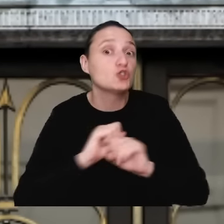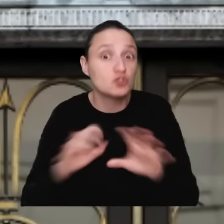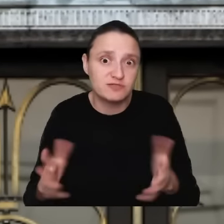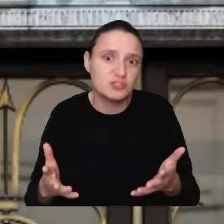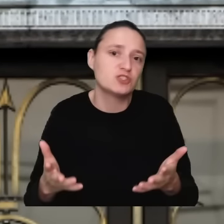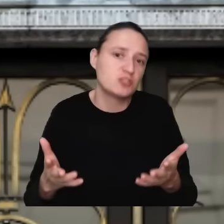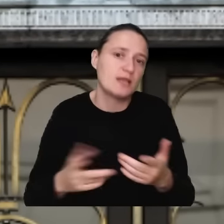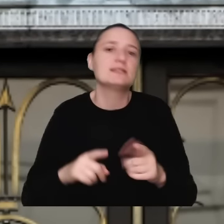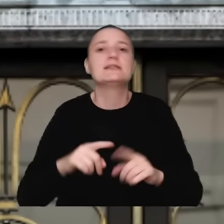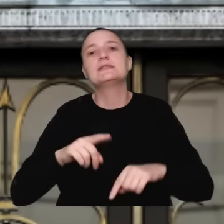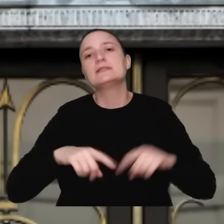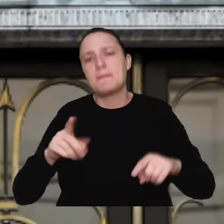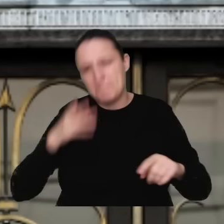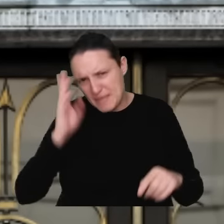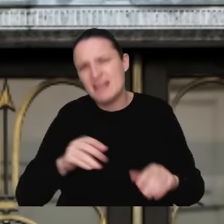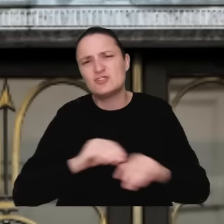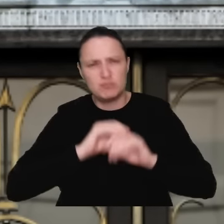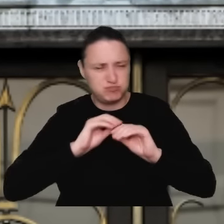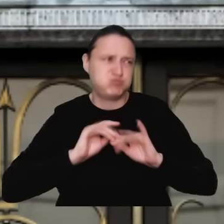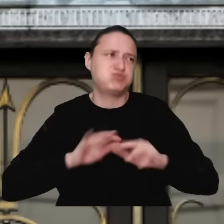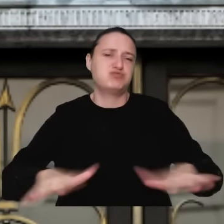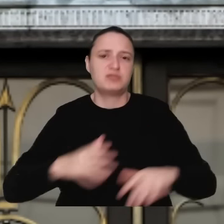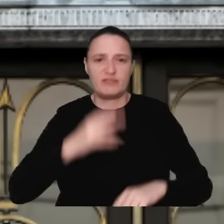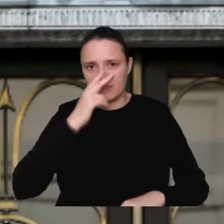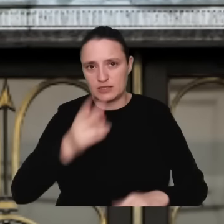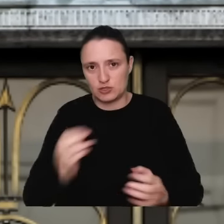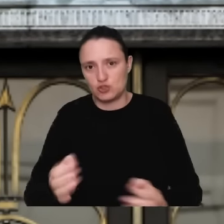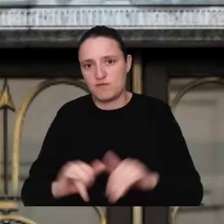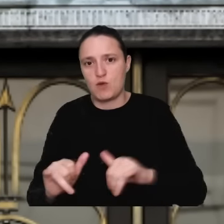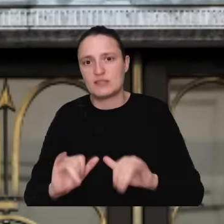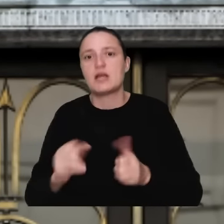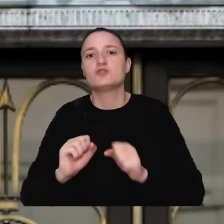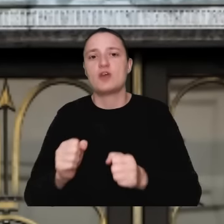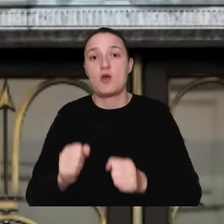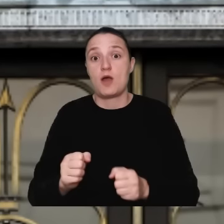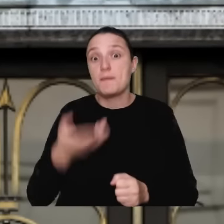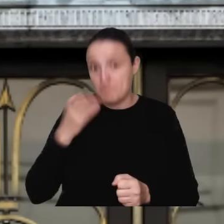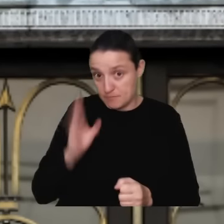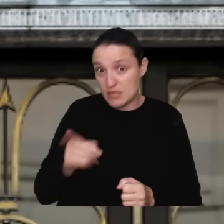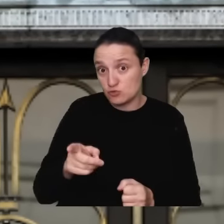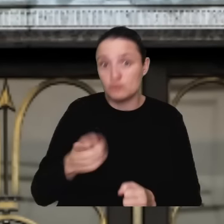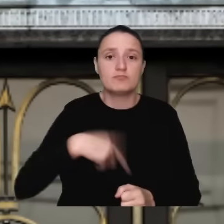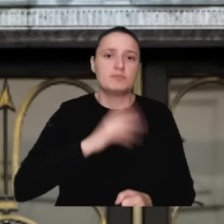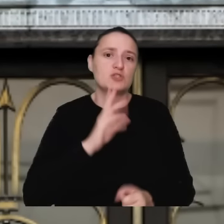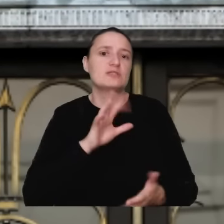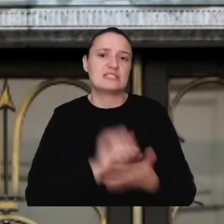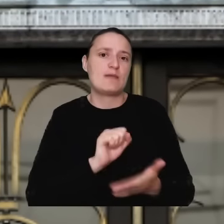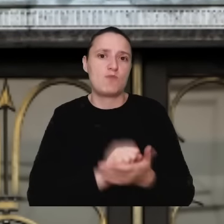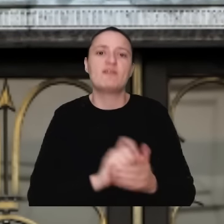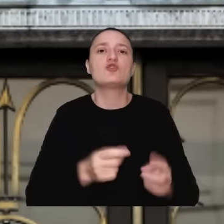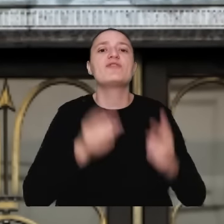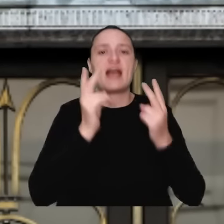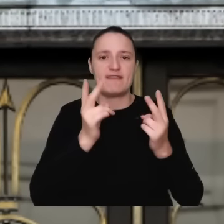skala należy się spodziewać, będzie duża, no bo widać, jak działa dzisiejsza władza. Jeśli będzie gigantyczna, no to będziemy oczywiście zajmować się tymi najbardziej istotnymi